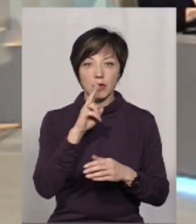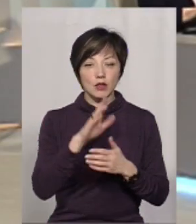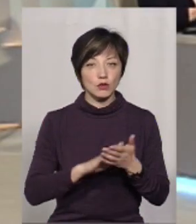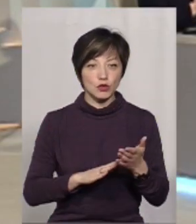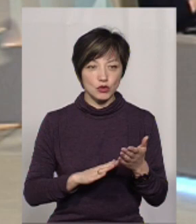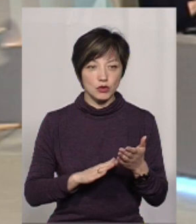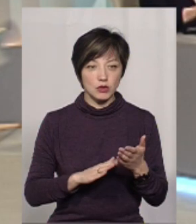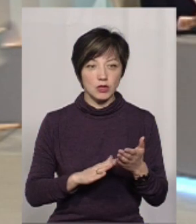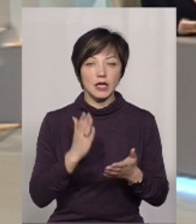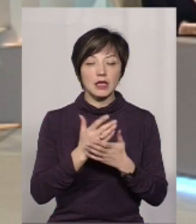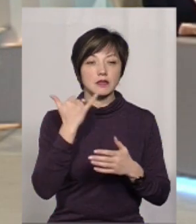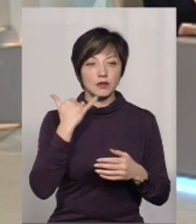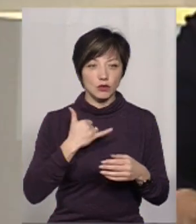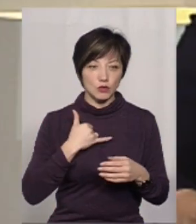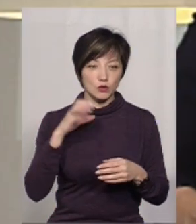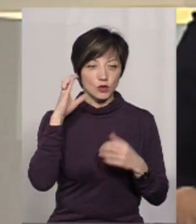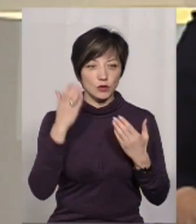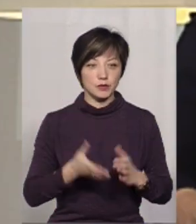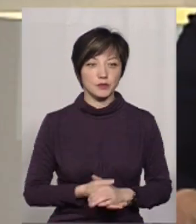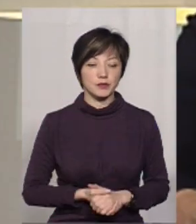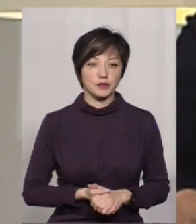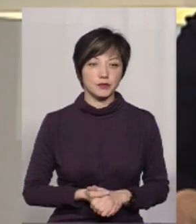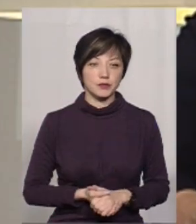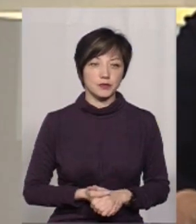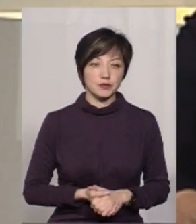перепрошую, є дзвіночок, будь ласка.